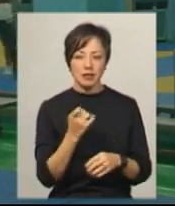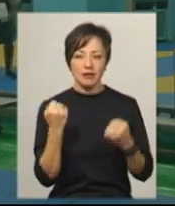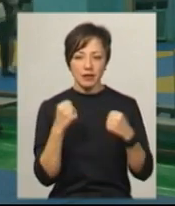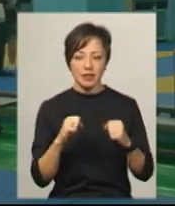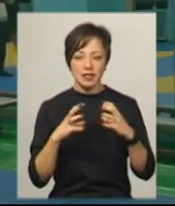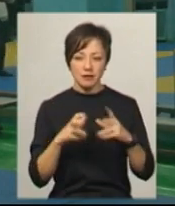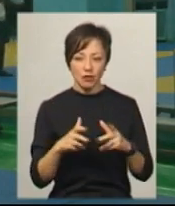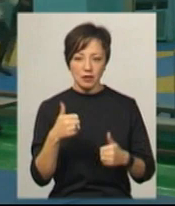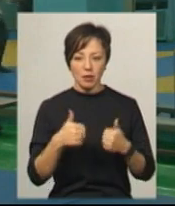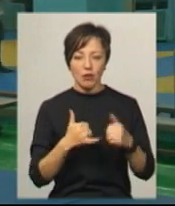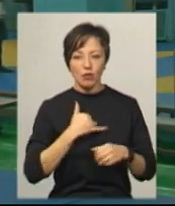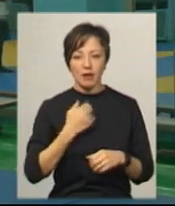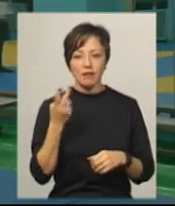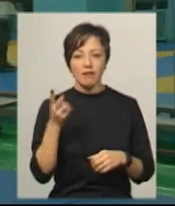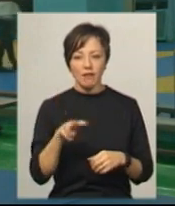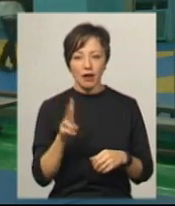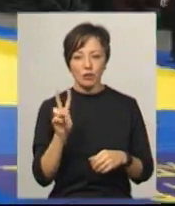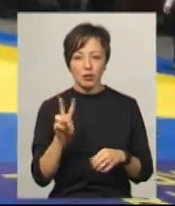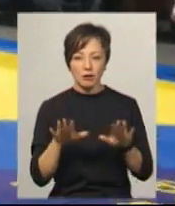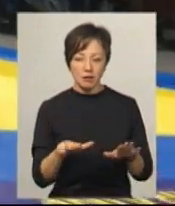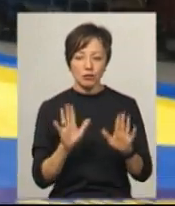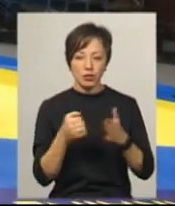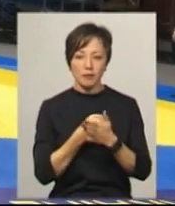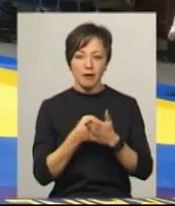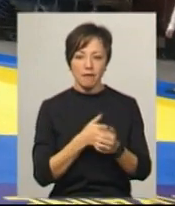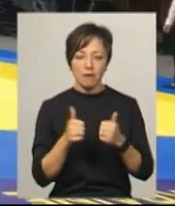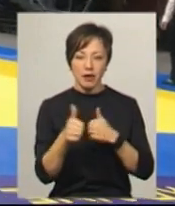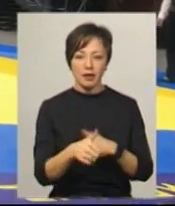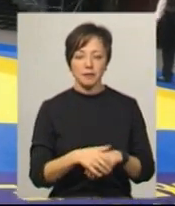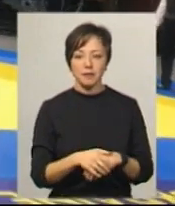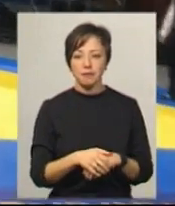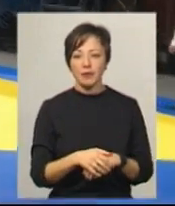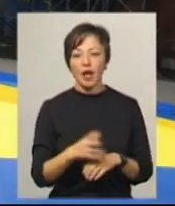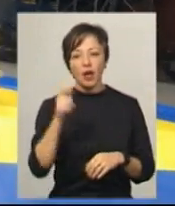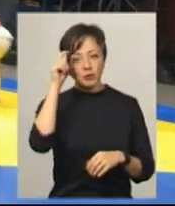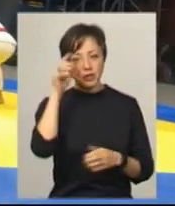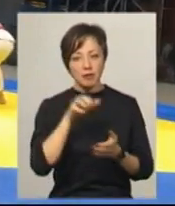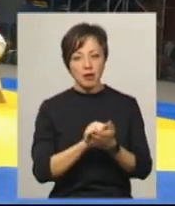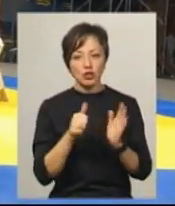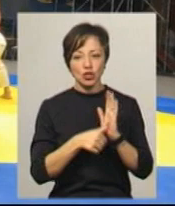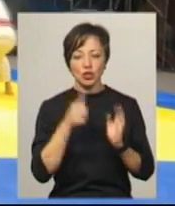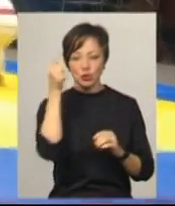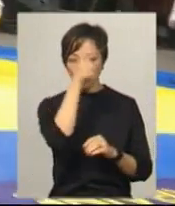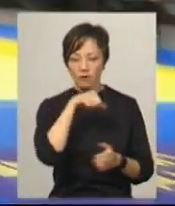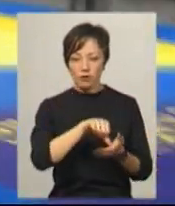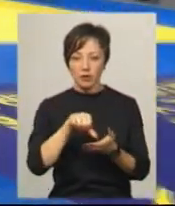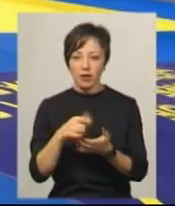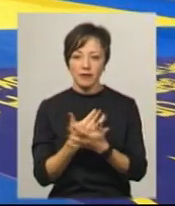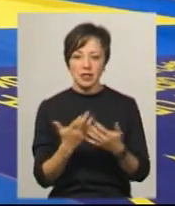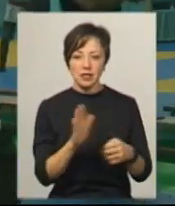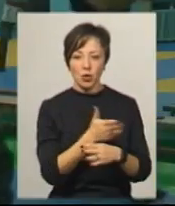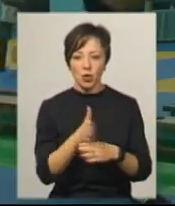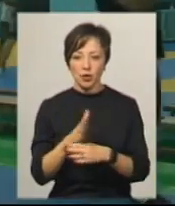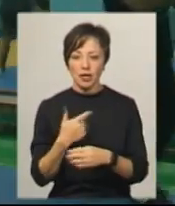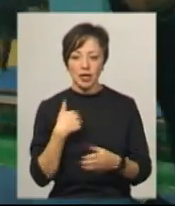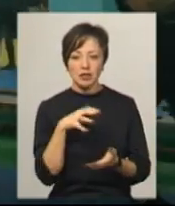На даний момент поки що два других місця, але будемо йти вперед. Микола Мартанюк займається змішаними єдиноборствами вже шість років. Виступає у різних розділах, каже